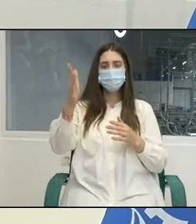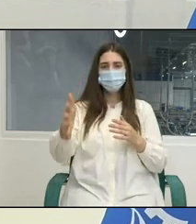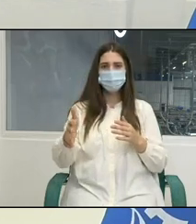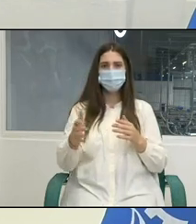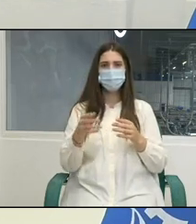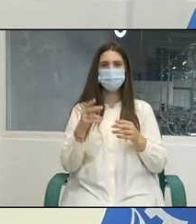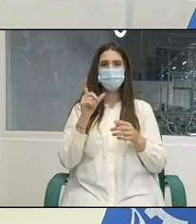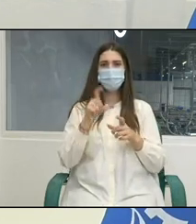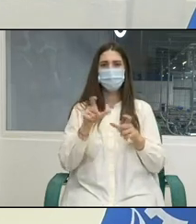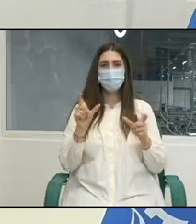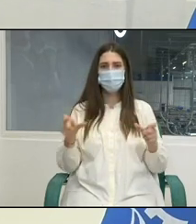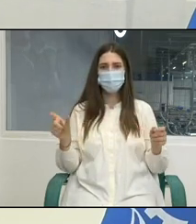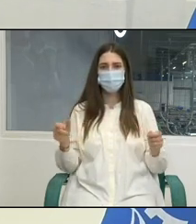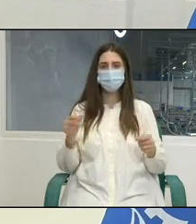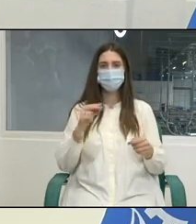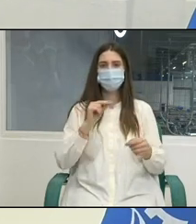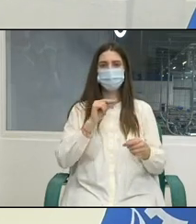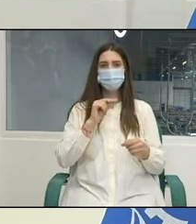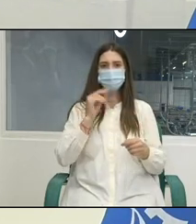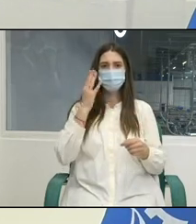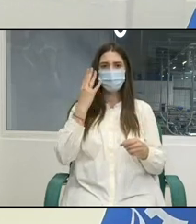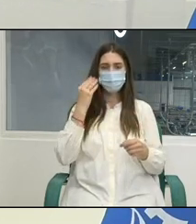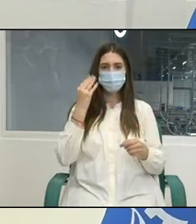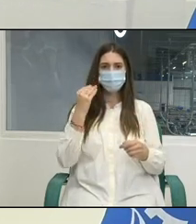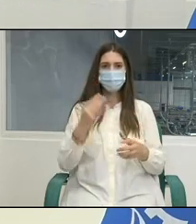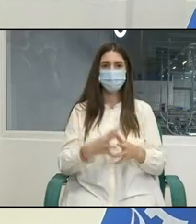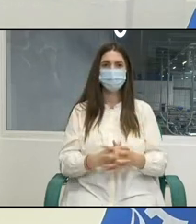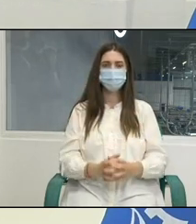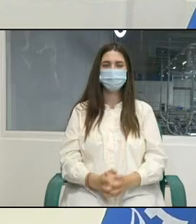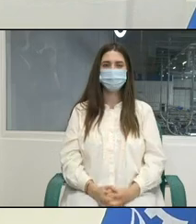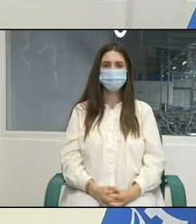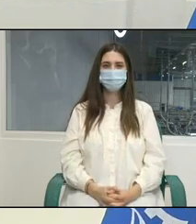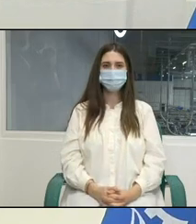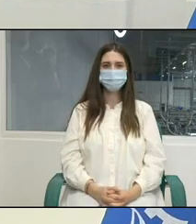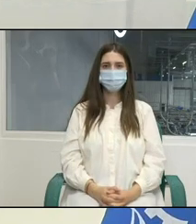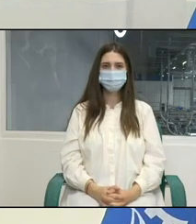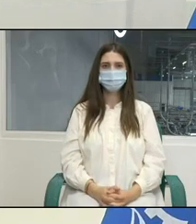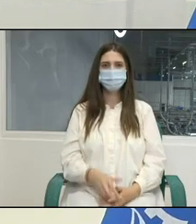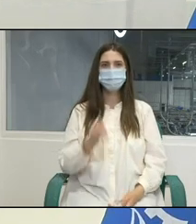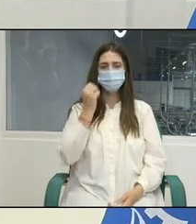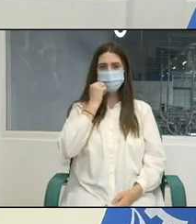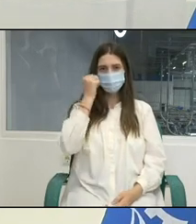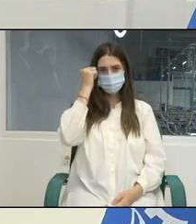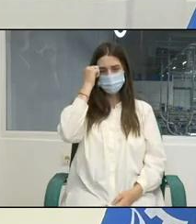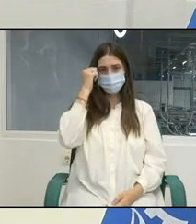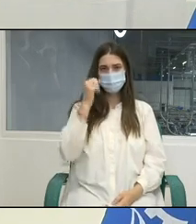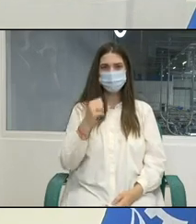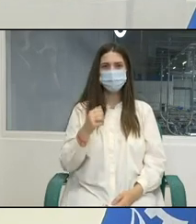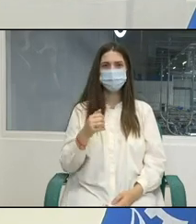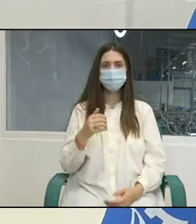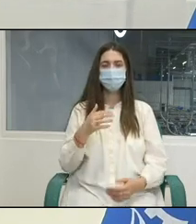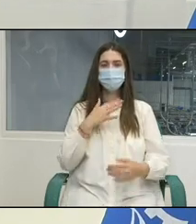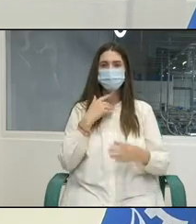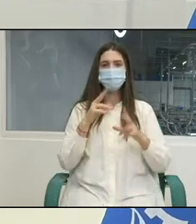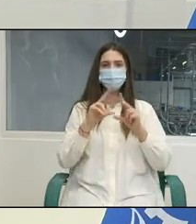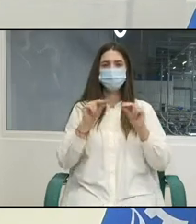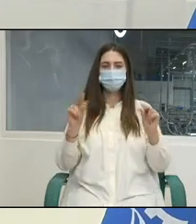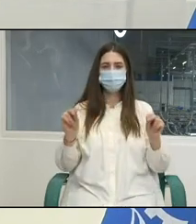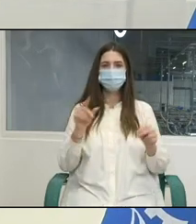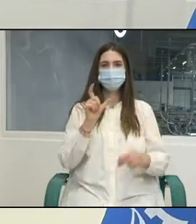agendei pentru muncă decente în Republica Moldova. Vă mulțumesc și dorând succese